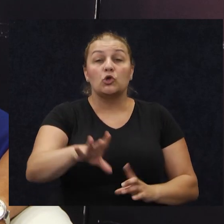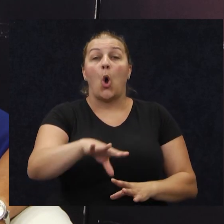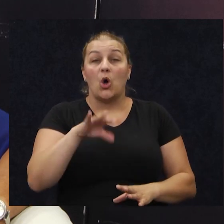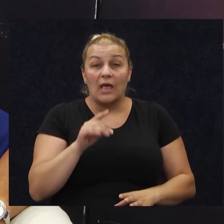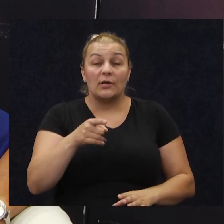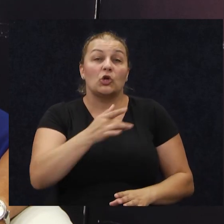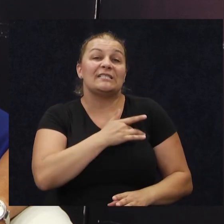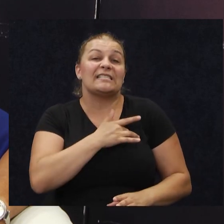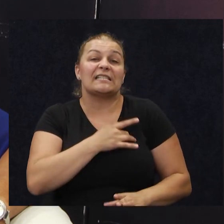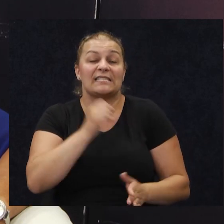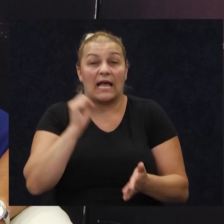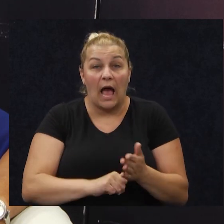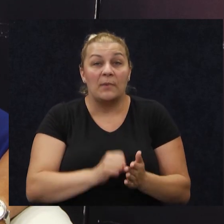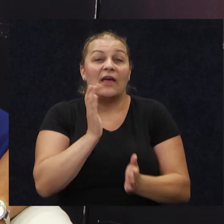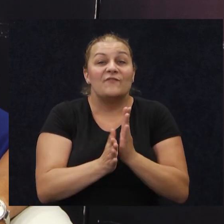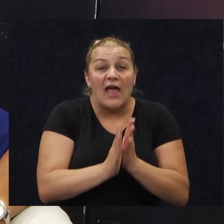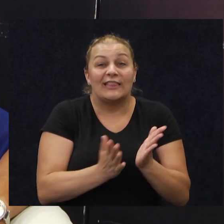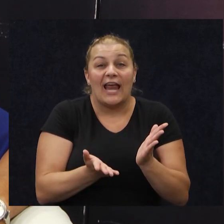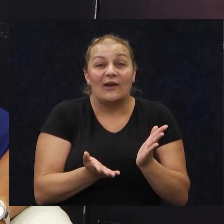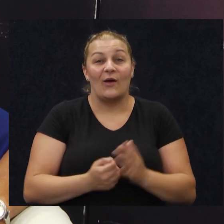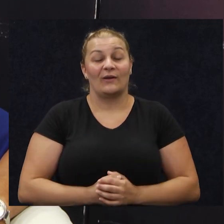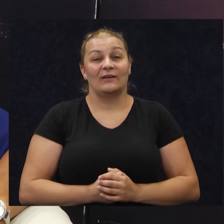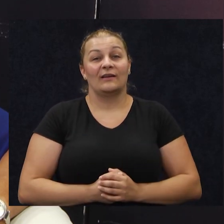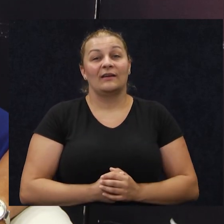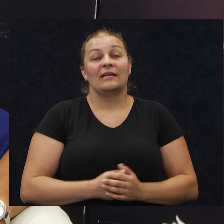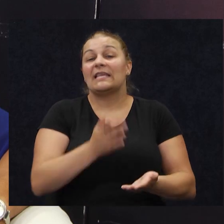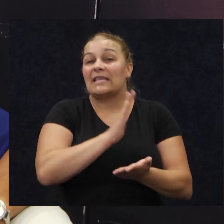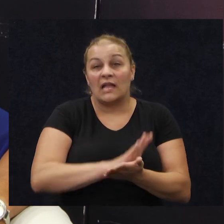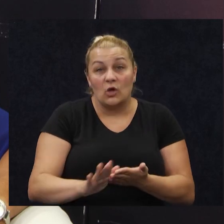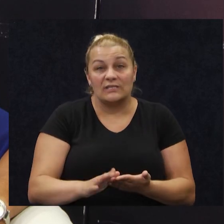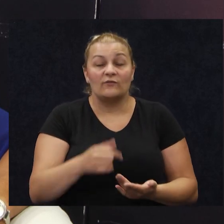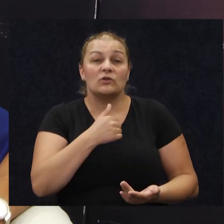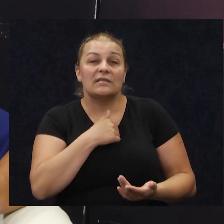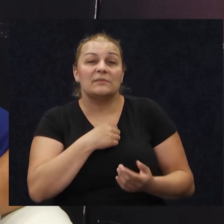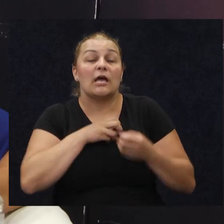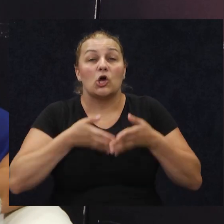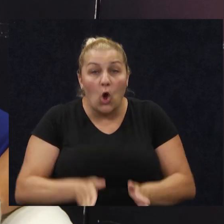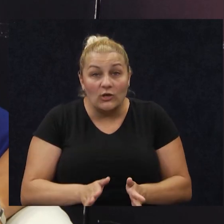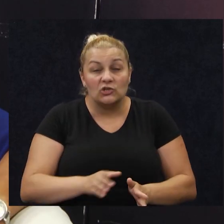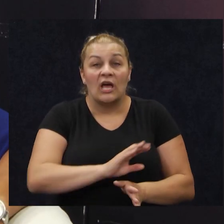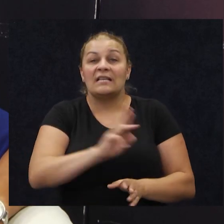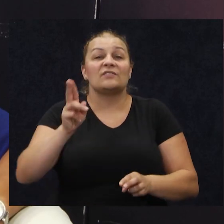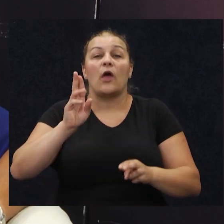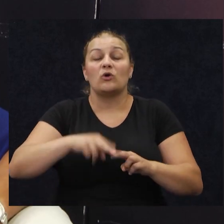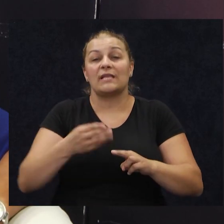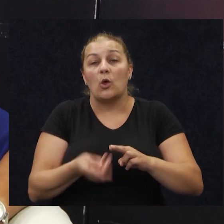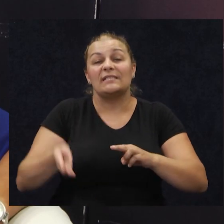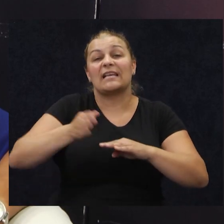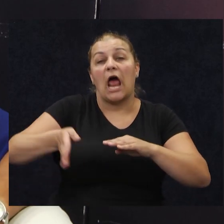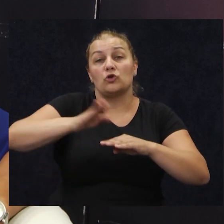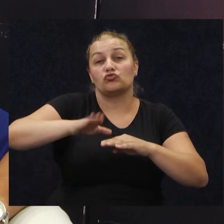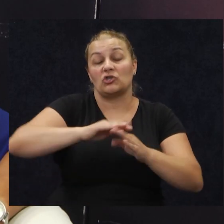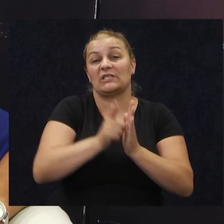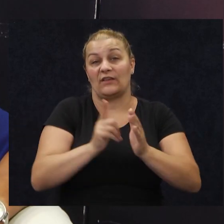je to srce kameno, vatreno, vatreno, tako je. To je jednostavno, s time se nekako rodiš, a sve ostalo izgrađuješ tijekom života.